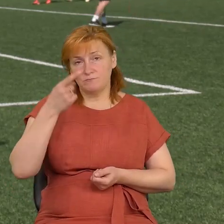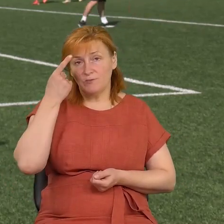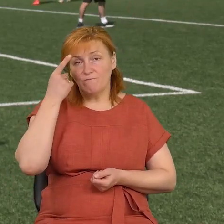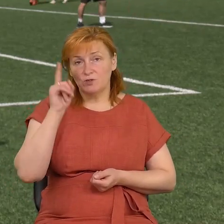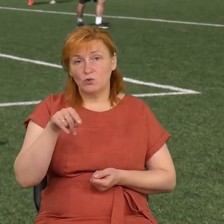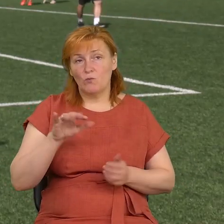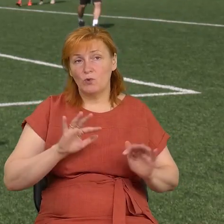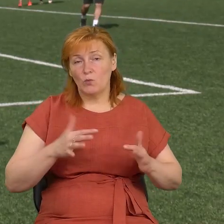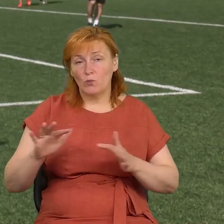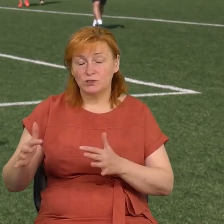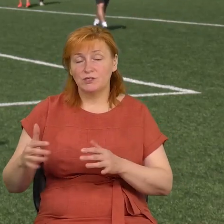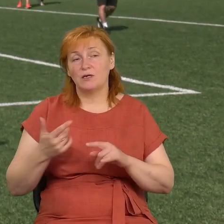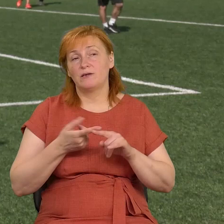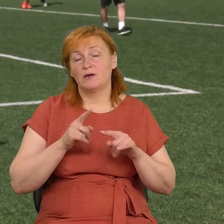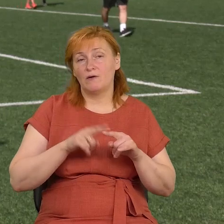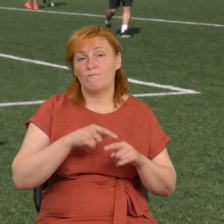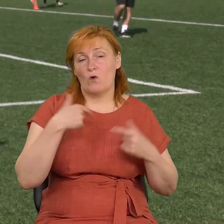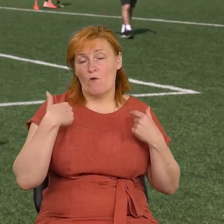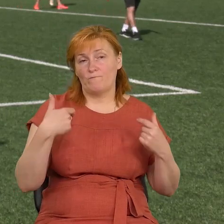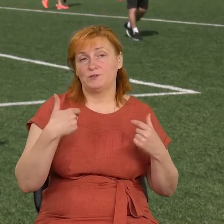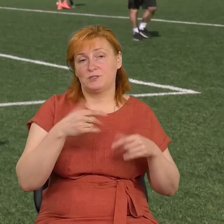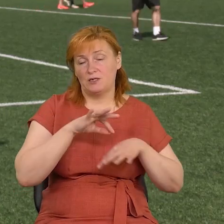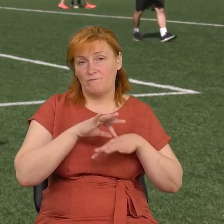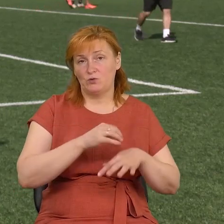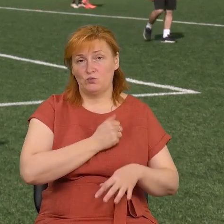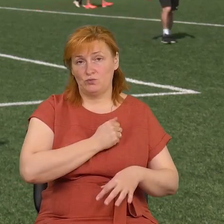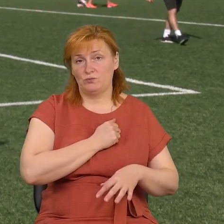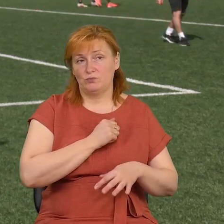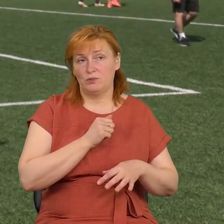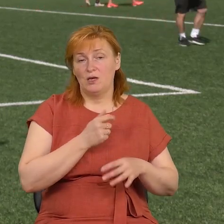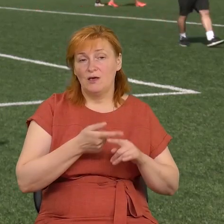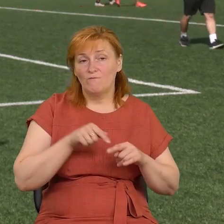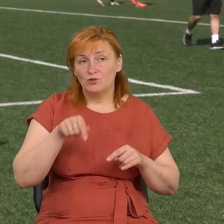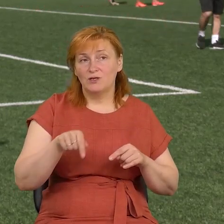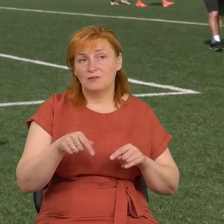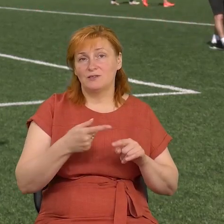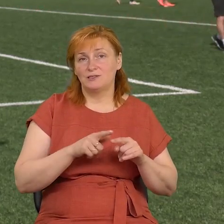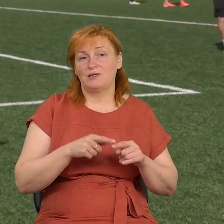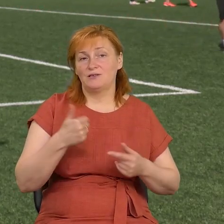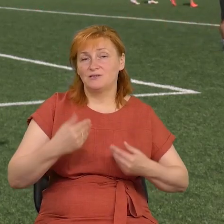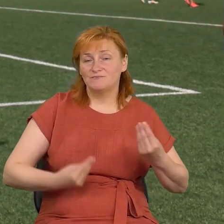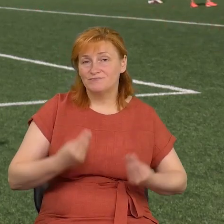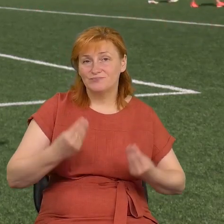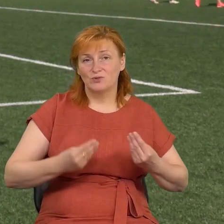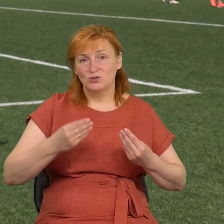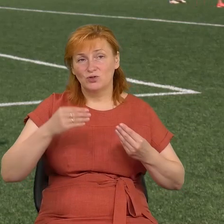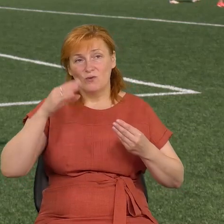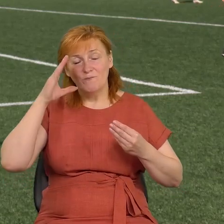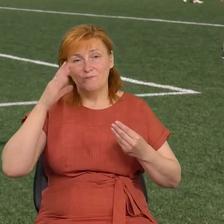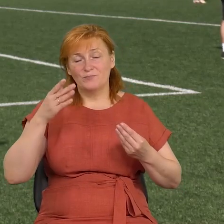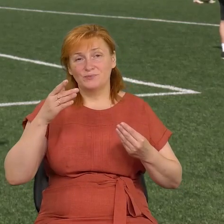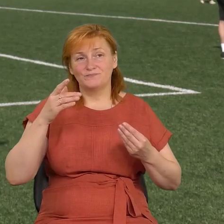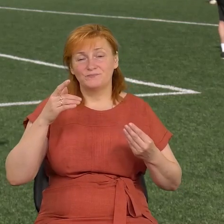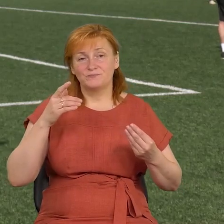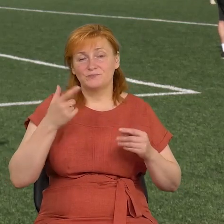Офіцери несуть службу на передових позиціях, і ця віддушина, це ще раз доказує те, що